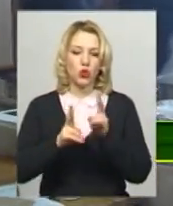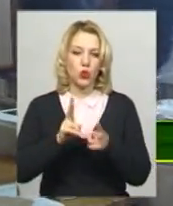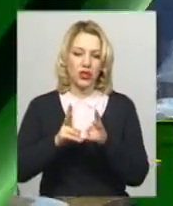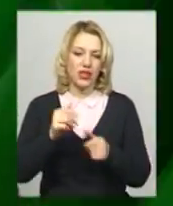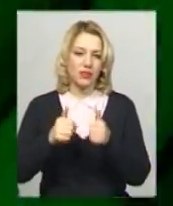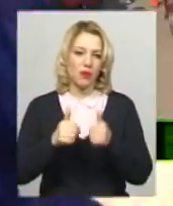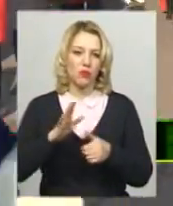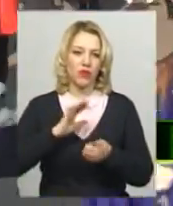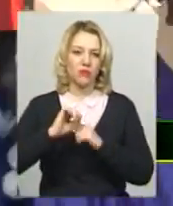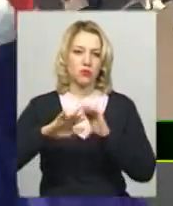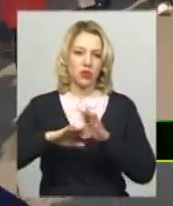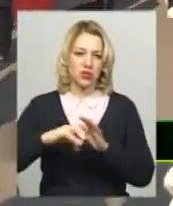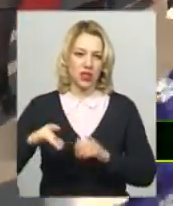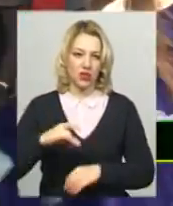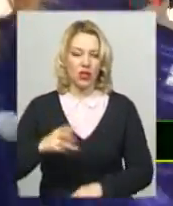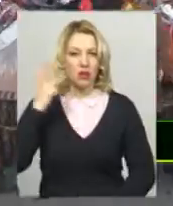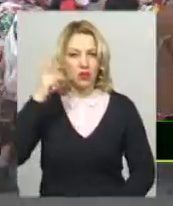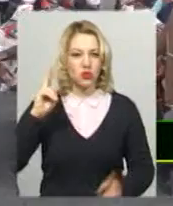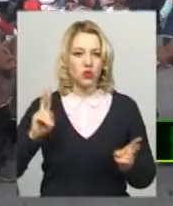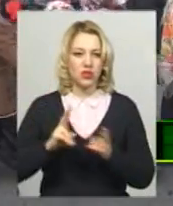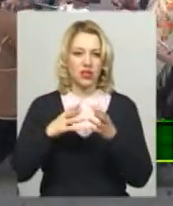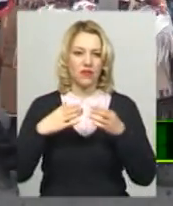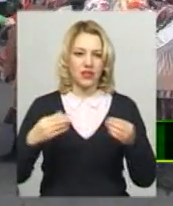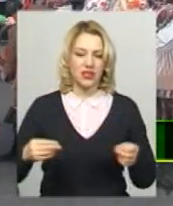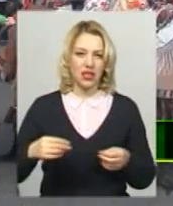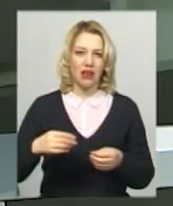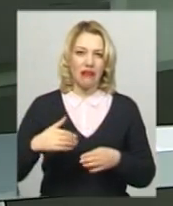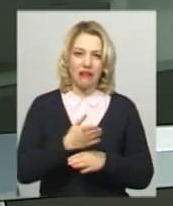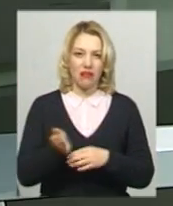районі. Хмельницькому зустріли весну кривим танцем.